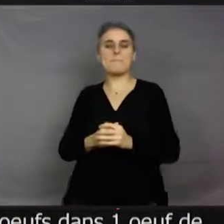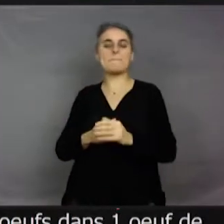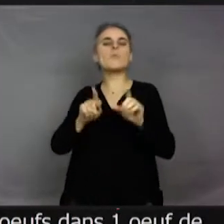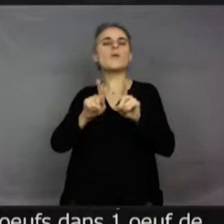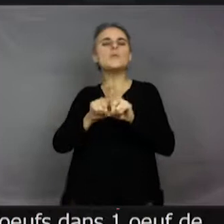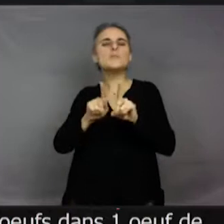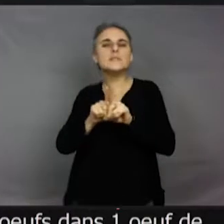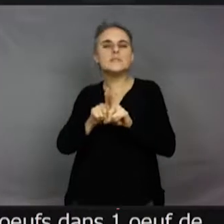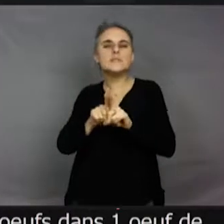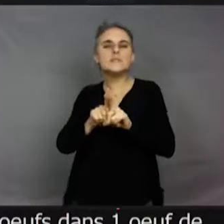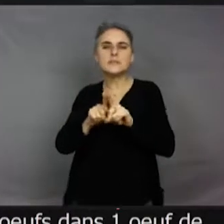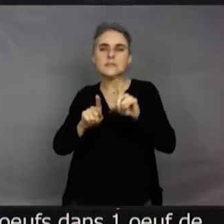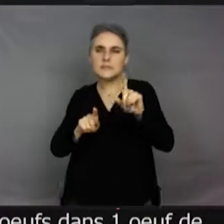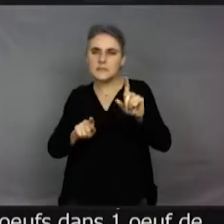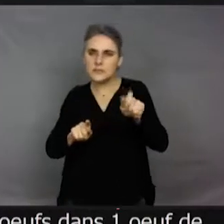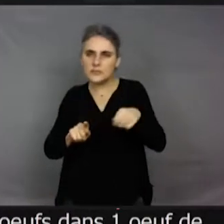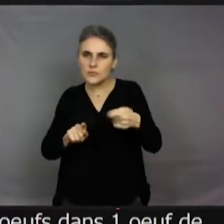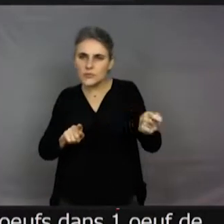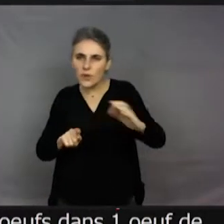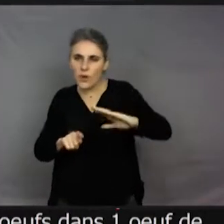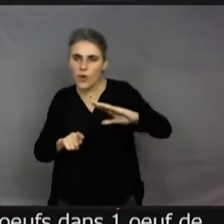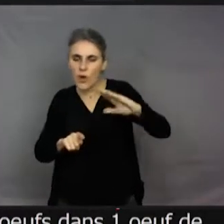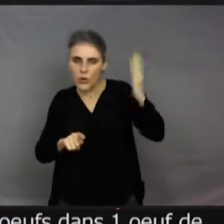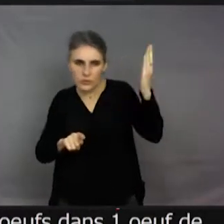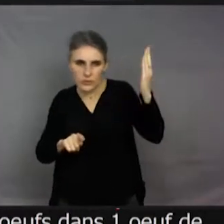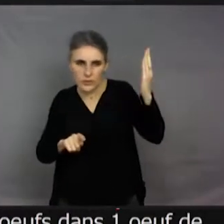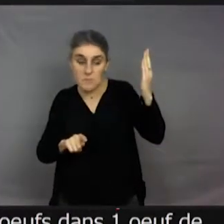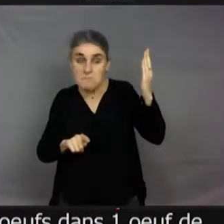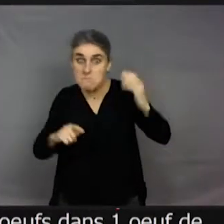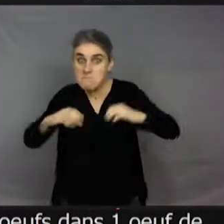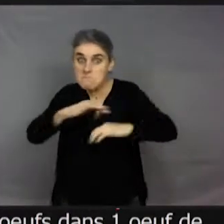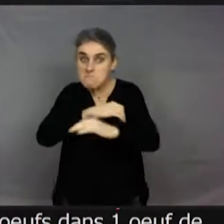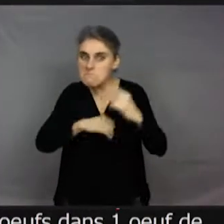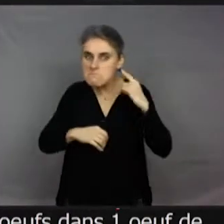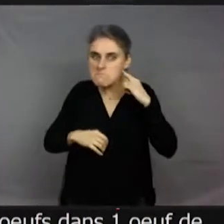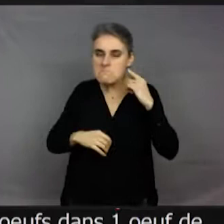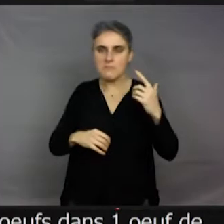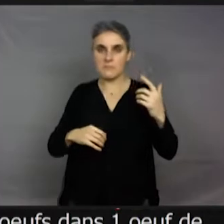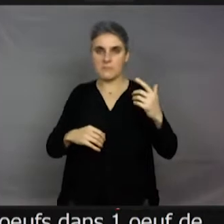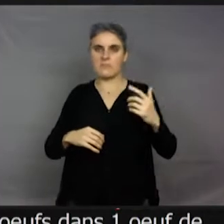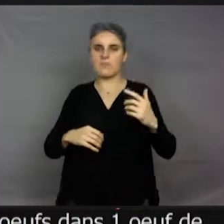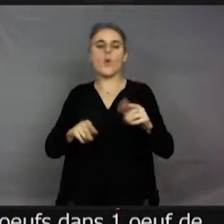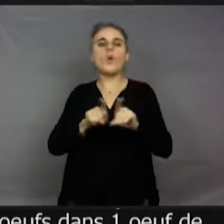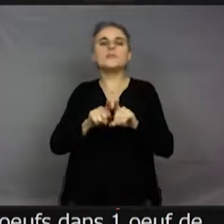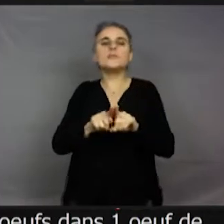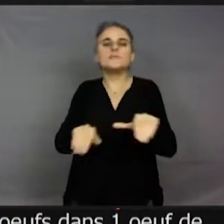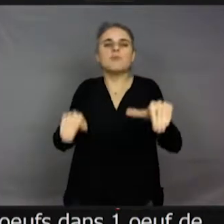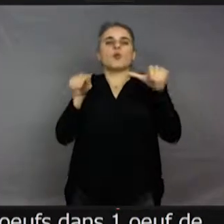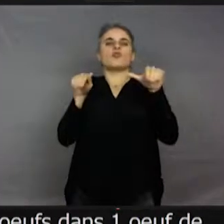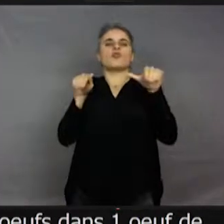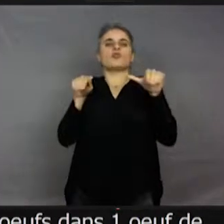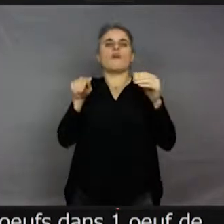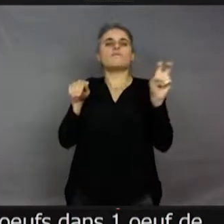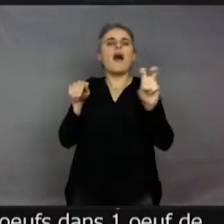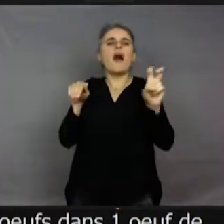Il y a le lucan de cerf-volant qui a des grandes mandibules qui peut être long, une grande mande religieuse peut faire 8, 9 centimètres.